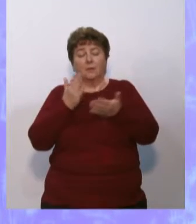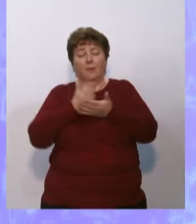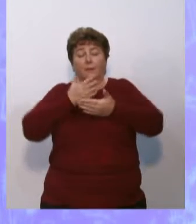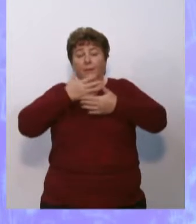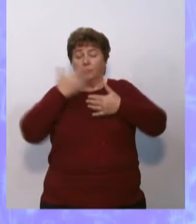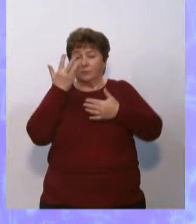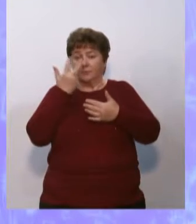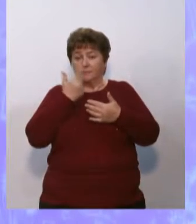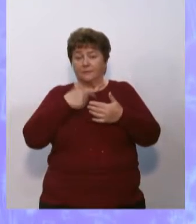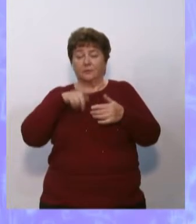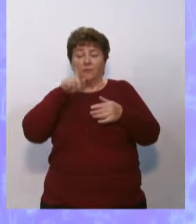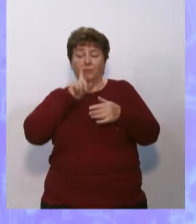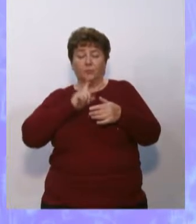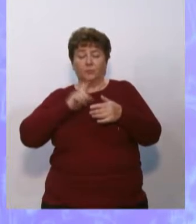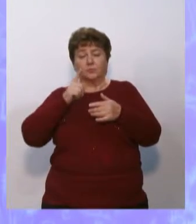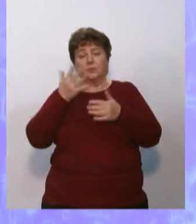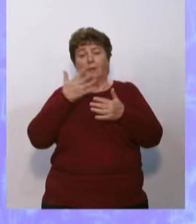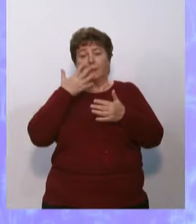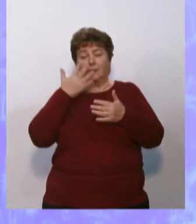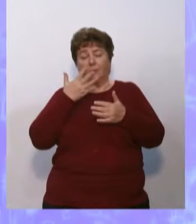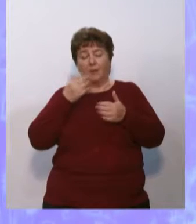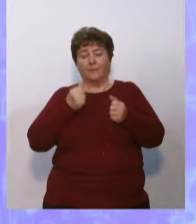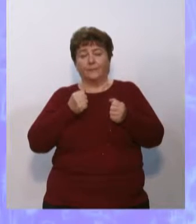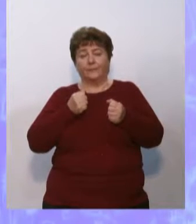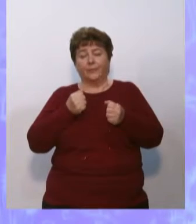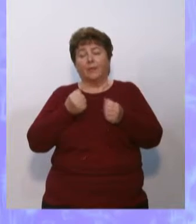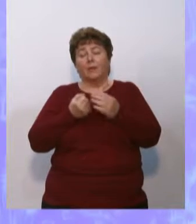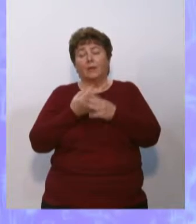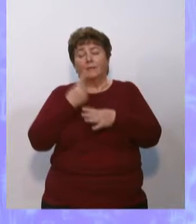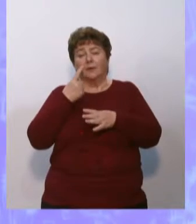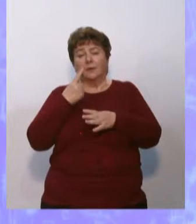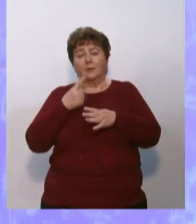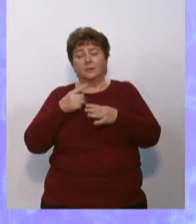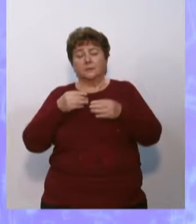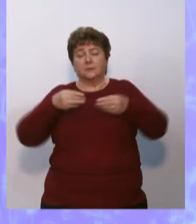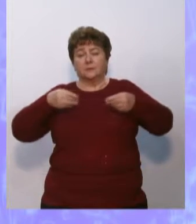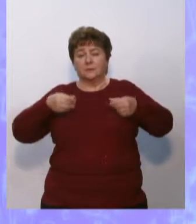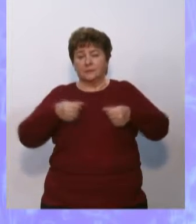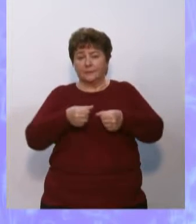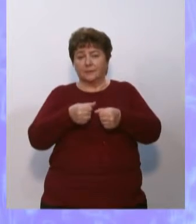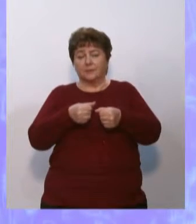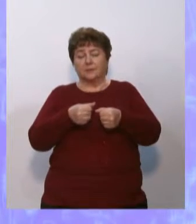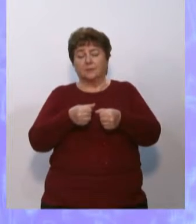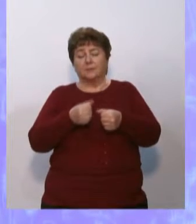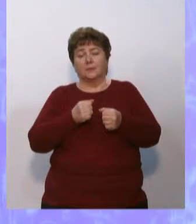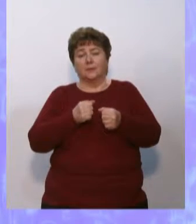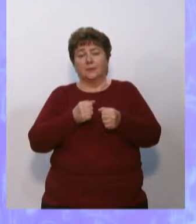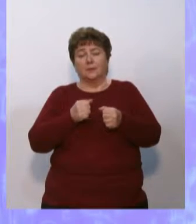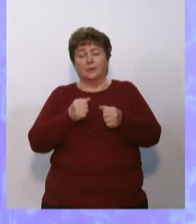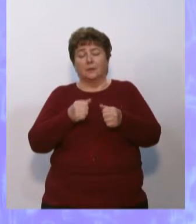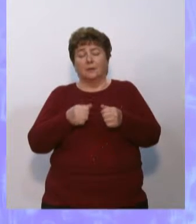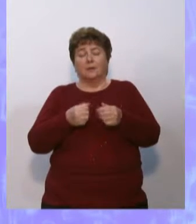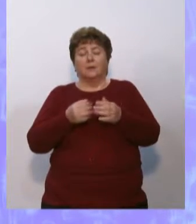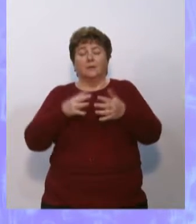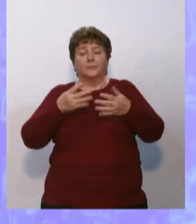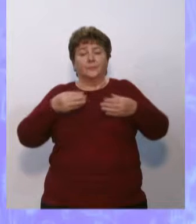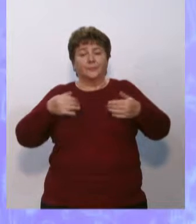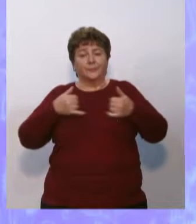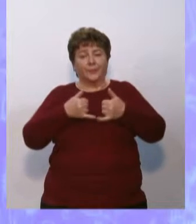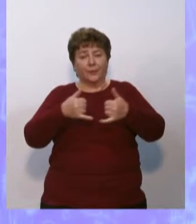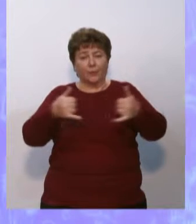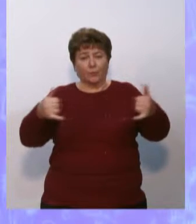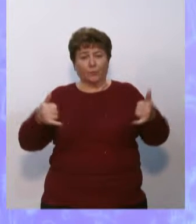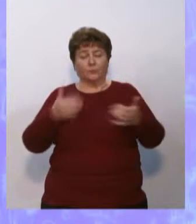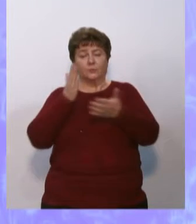цвета, вкуса и запаха. Вода растворителем, обладает текучестью,